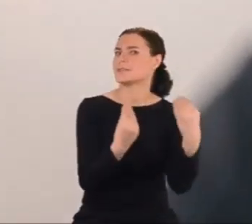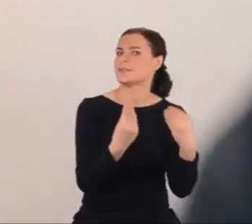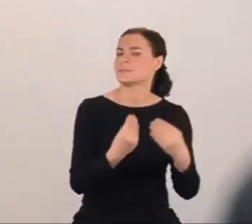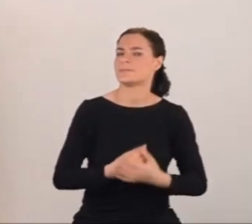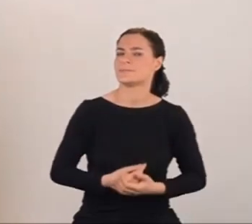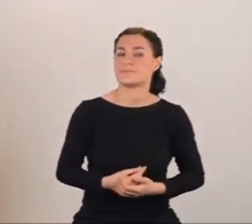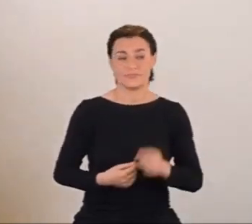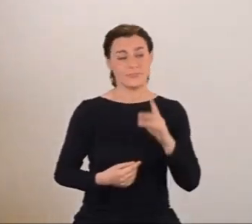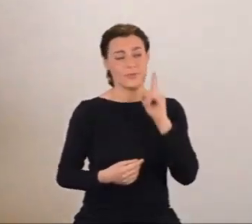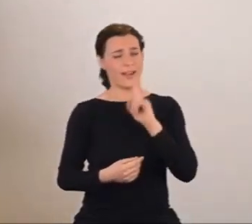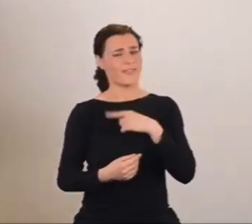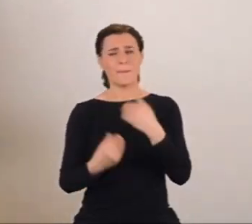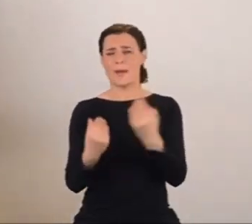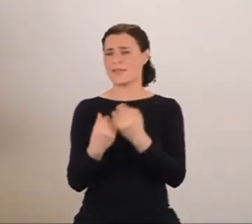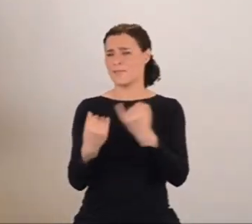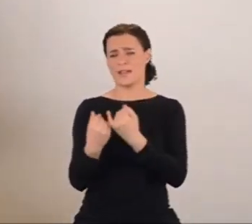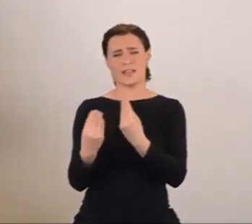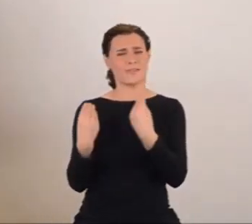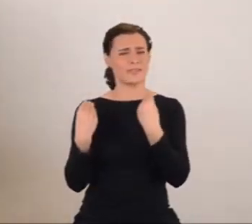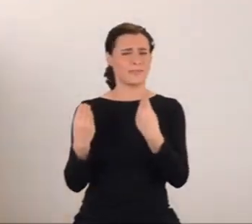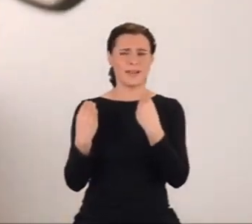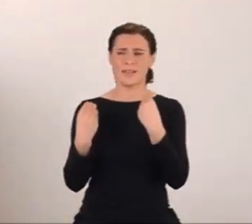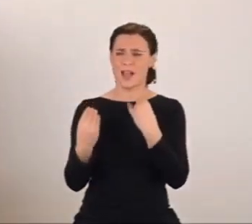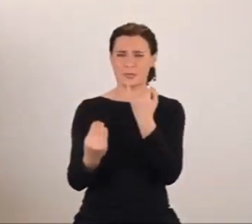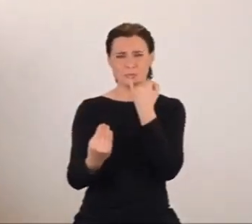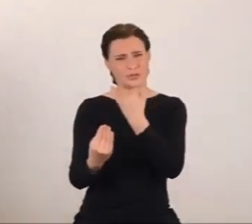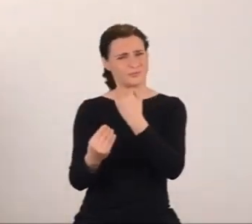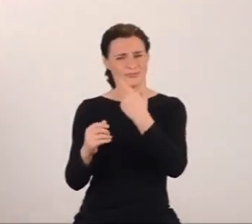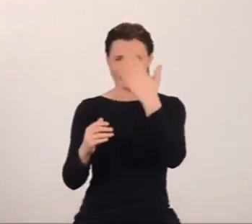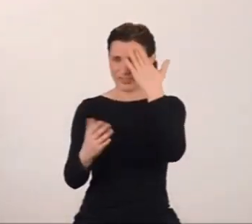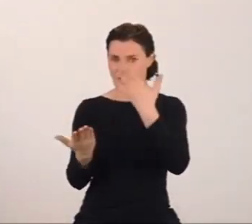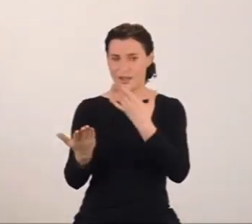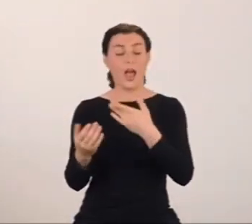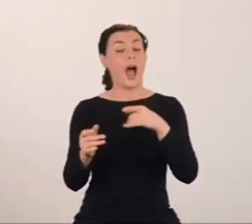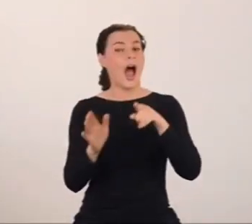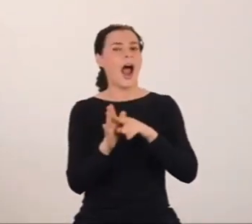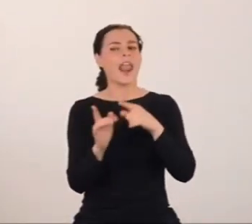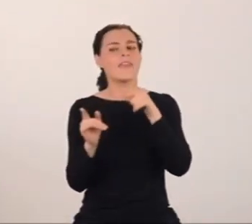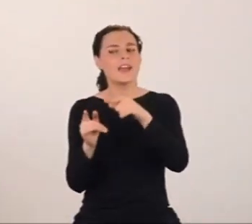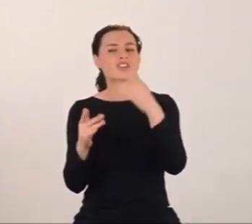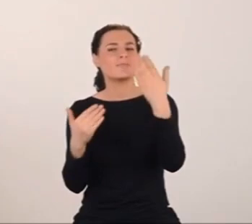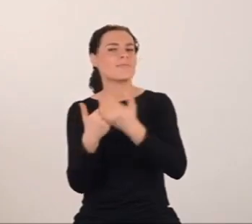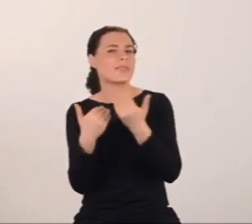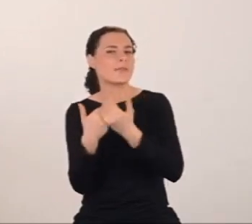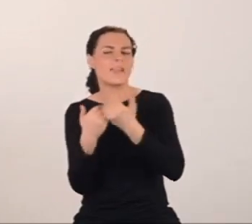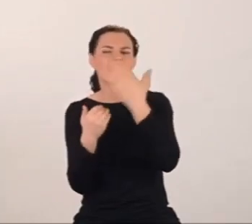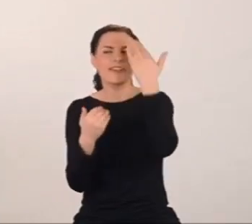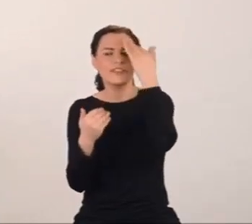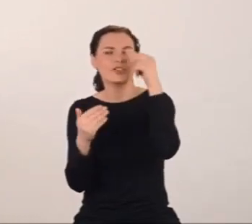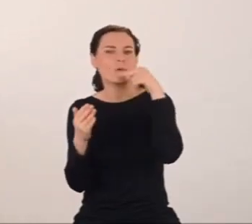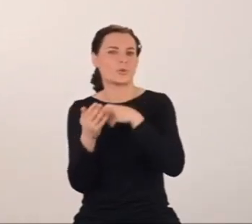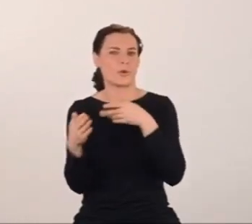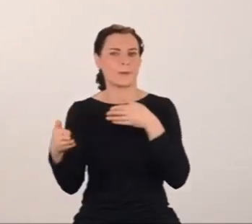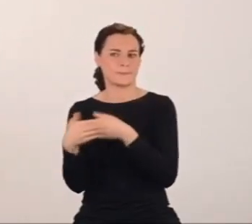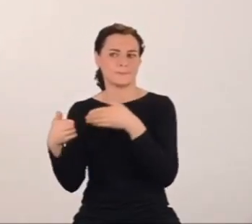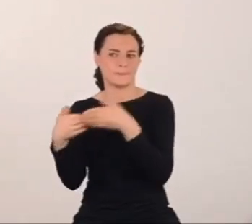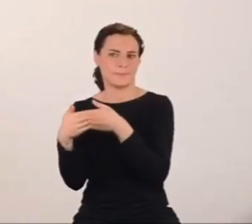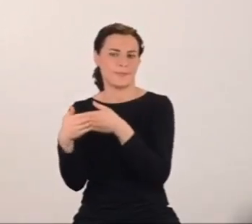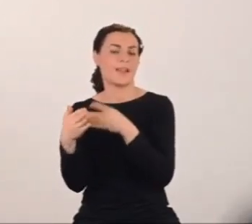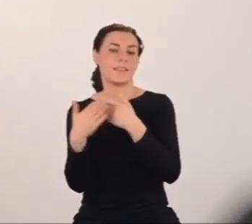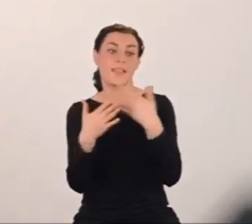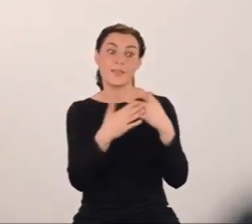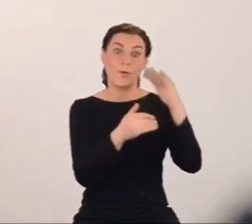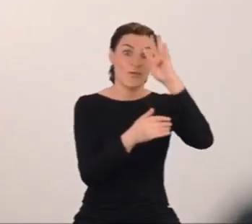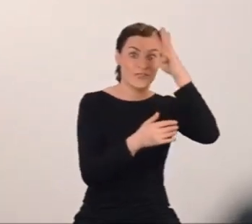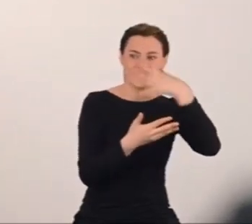Doskonale opanował matematykę. A choć zdawał sobie sprawę z jej ograniczeń, umiejętnie posługiwał się nią w fizyce.